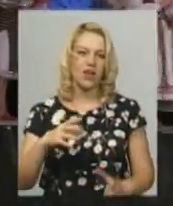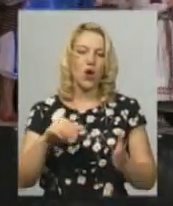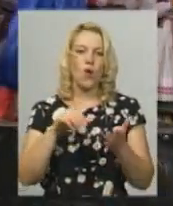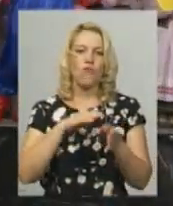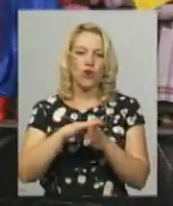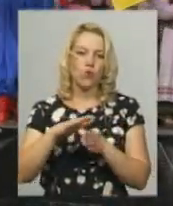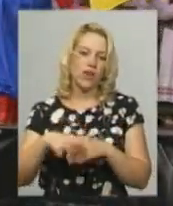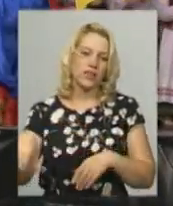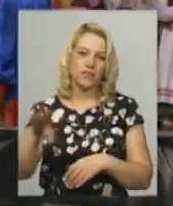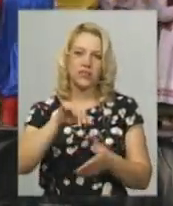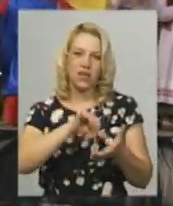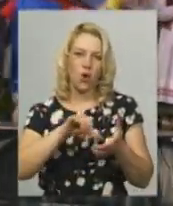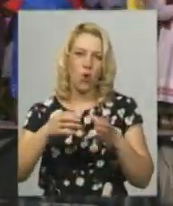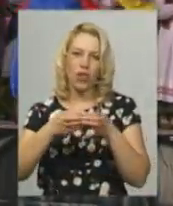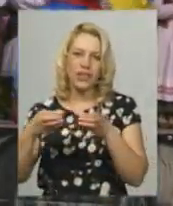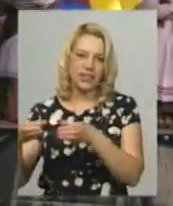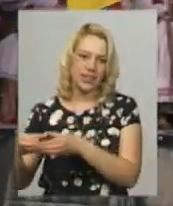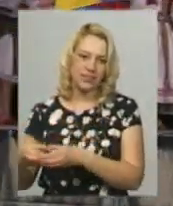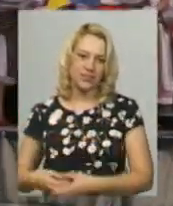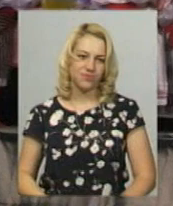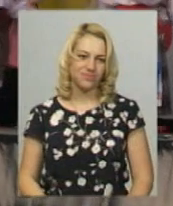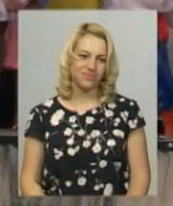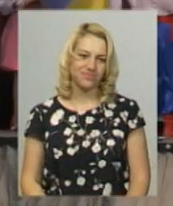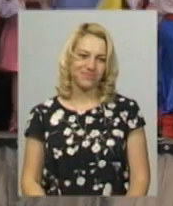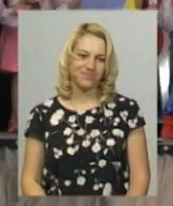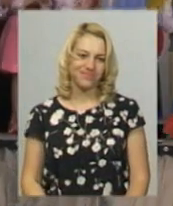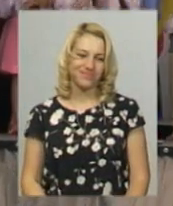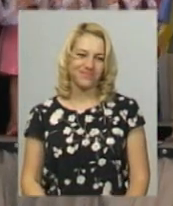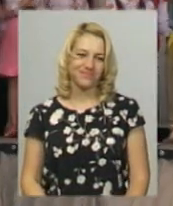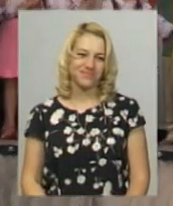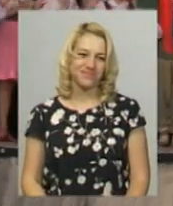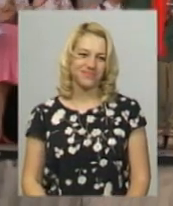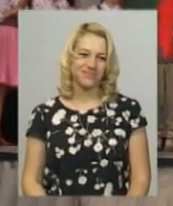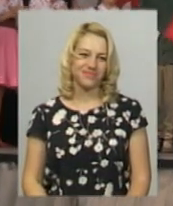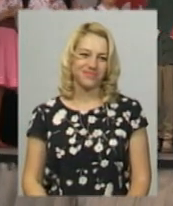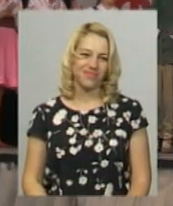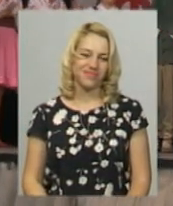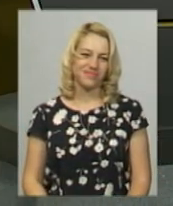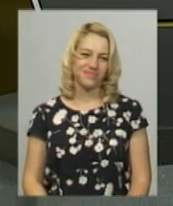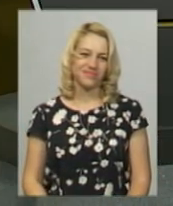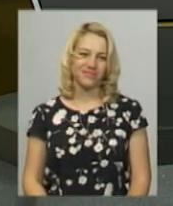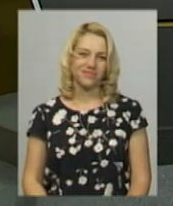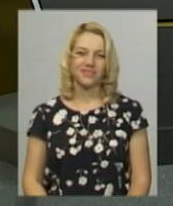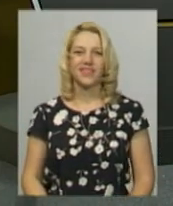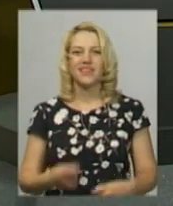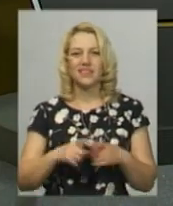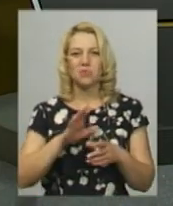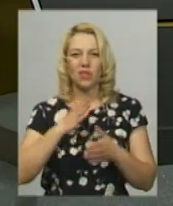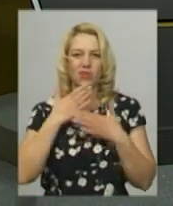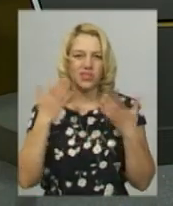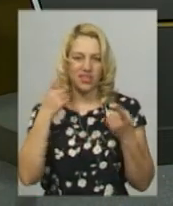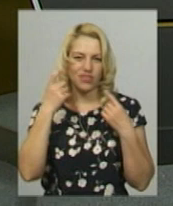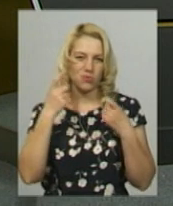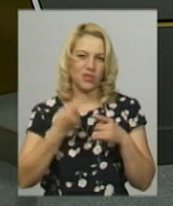представлені у фестивалі. Тетяна Воростова, Дем'ян Цегольник, новини Поділяцентр. Це була остання